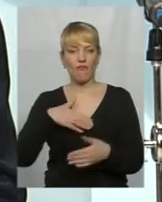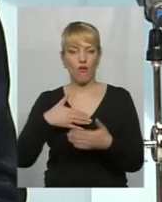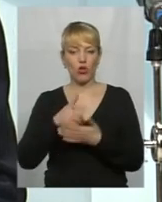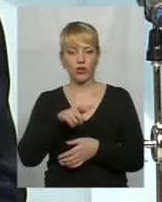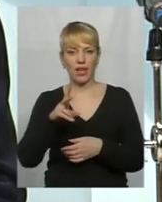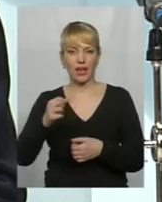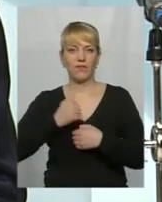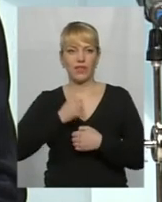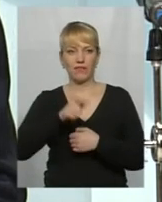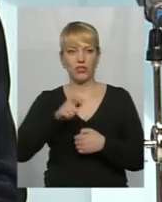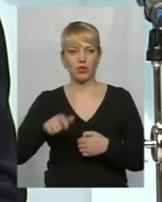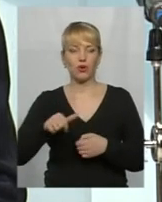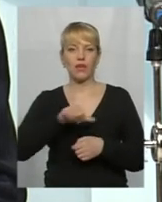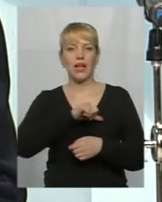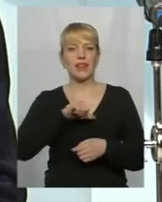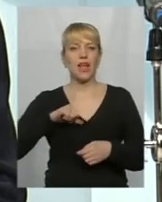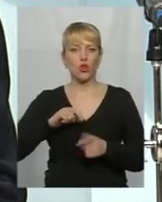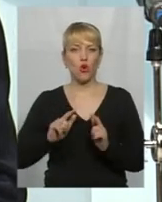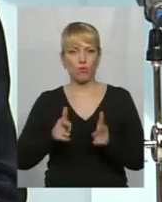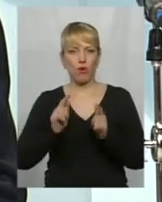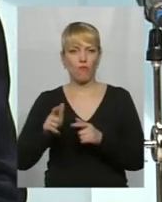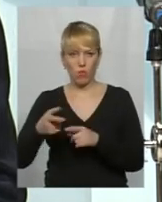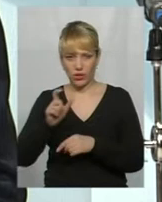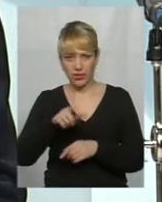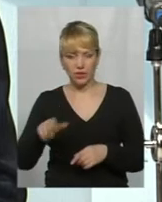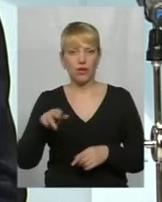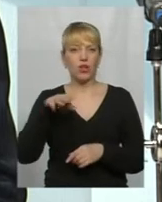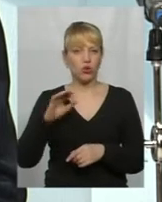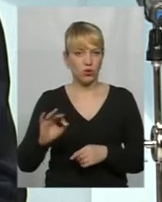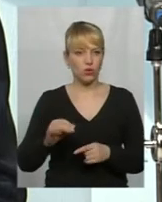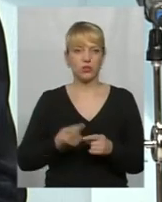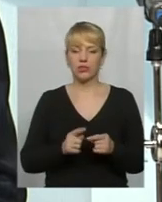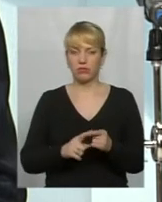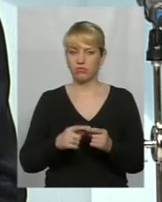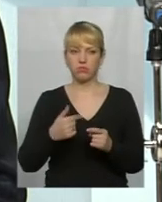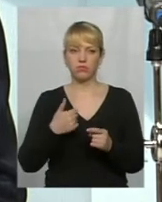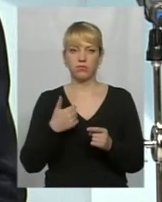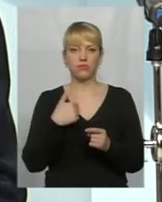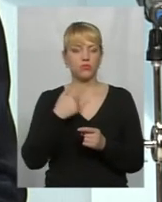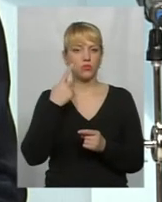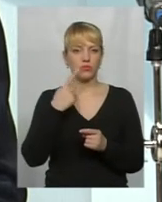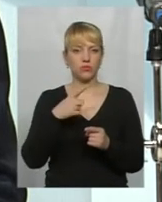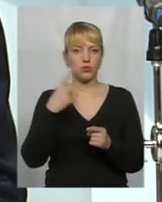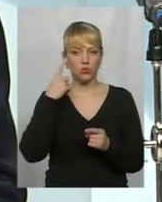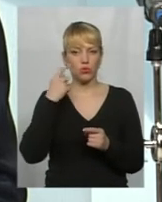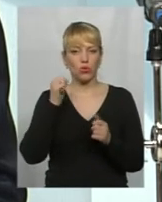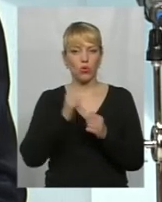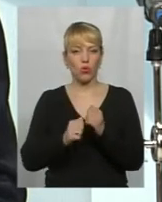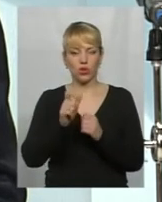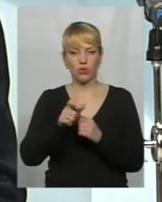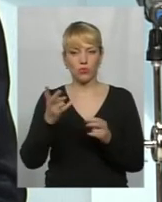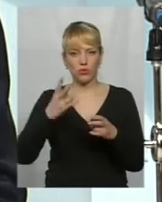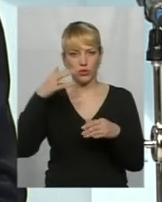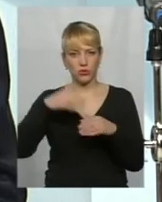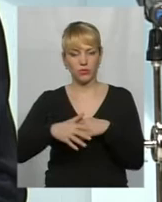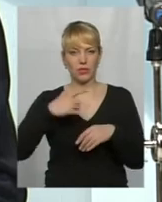військових, на добровольців, то нічого доброго не буде і зараз, я думаю, що кожен громадянин має для себе зрозуміти, що